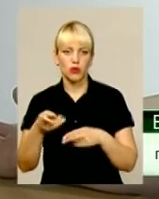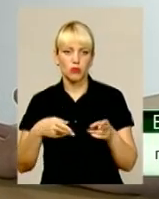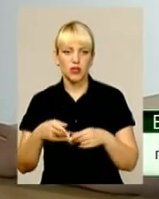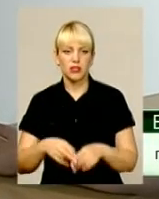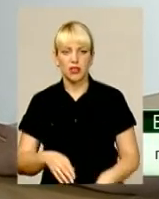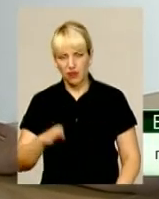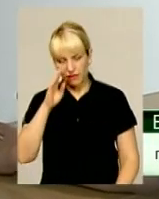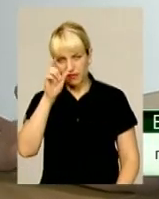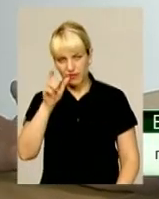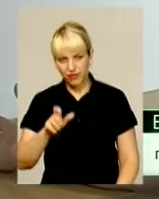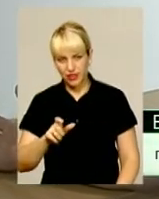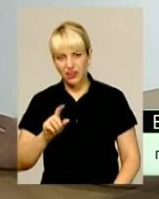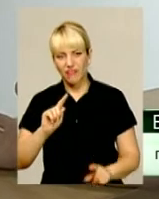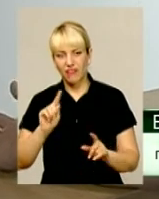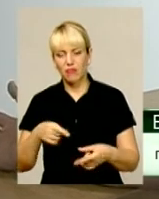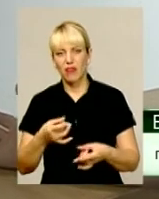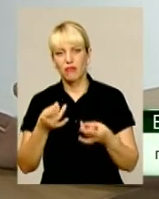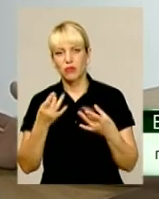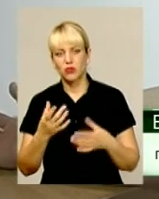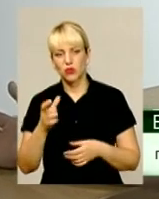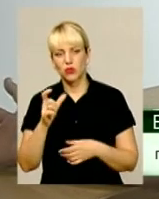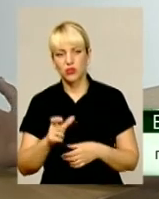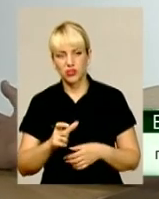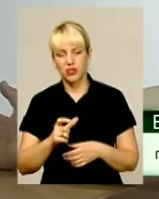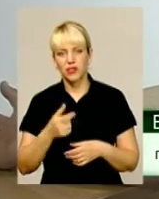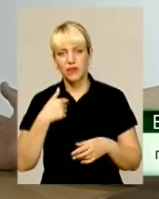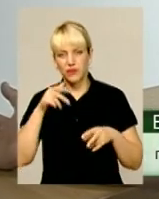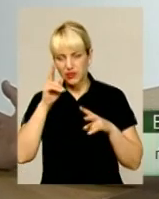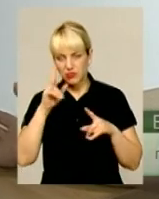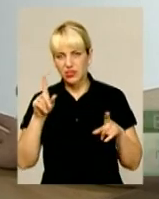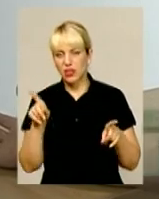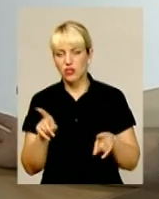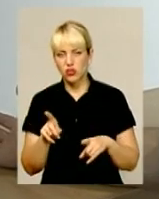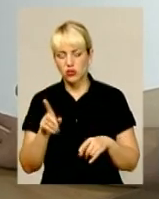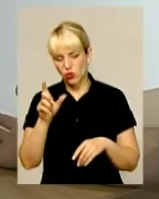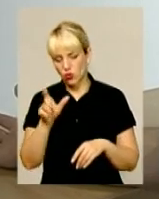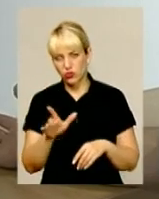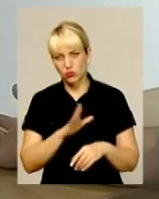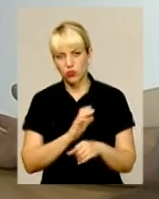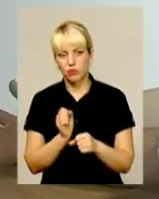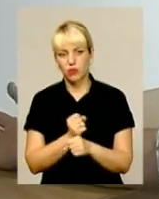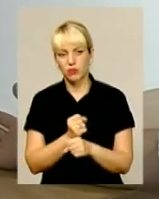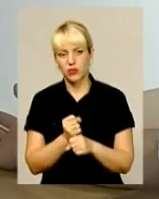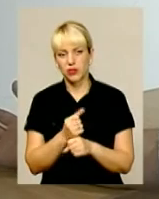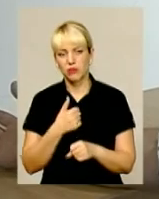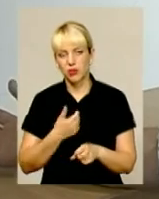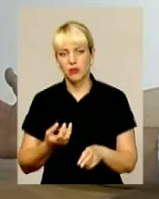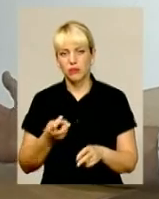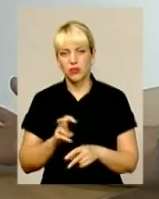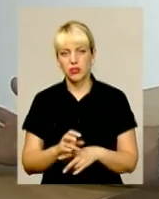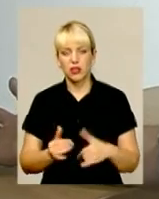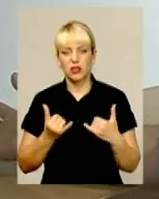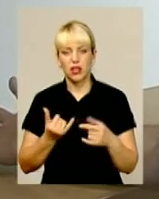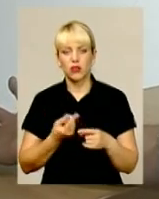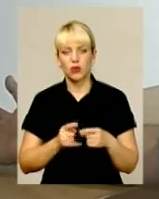гроші в простої людини, невідомо за що, побили його, і ми прийшли для того, щоб